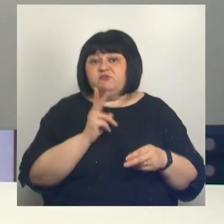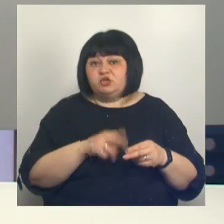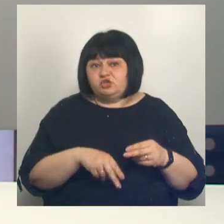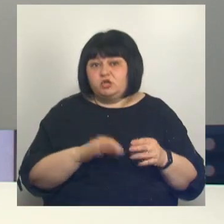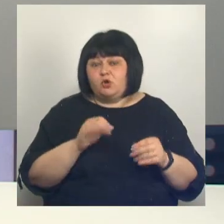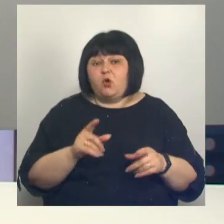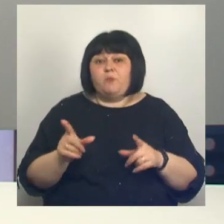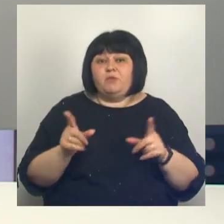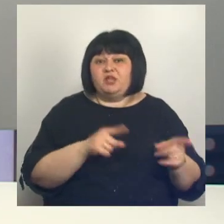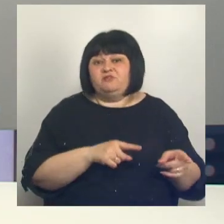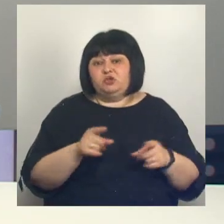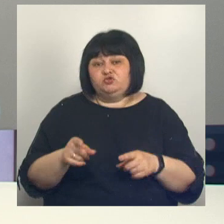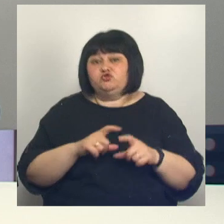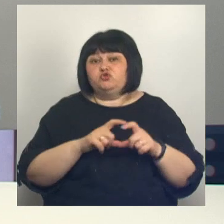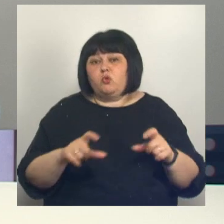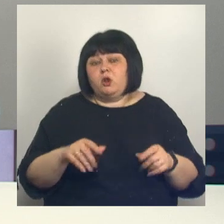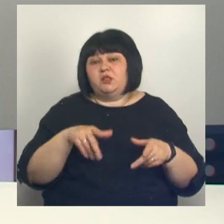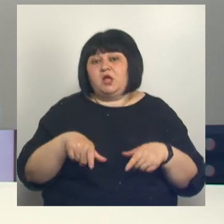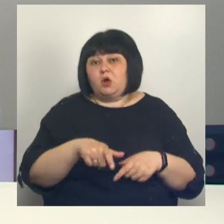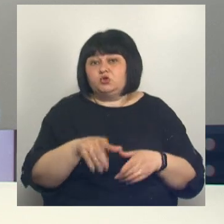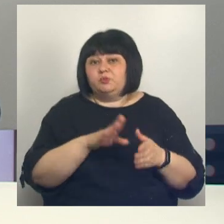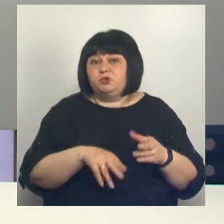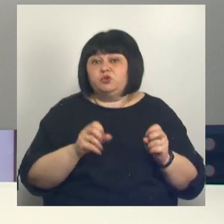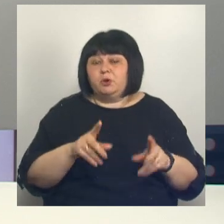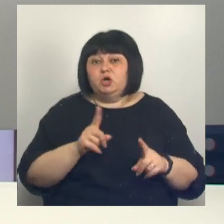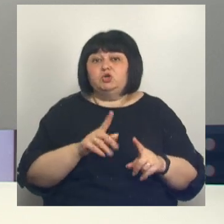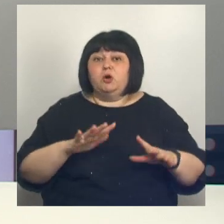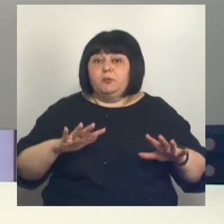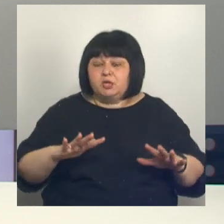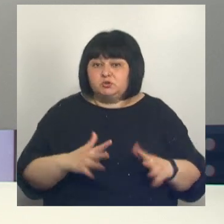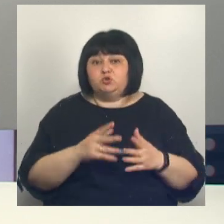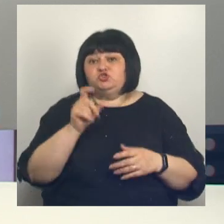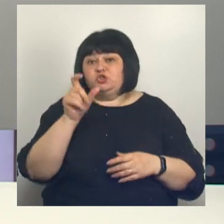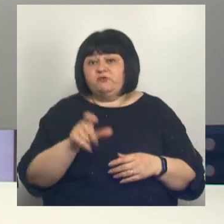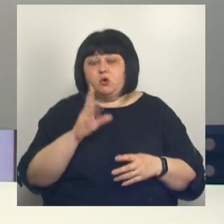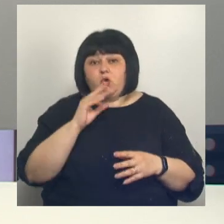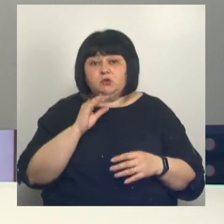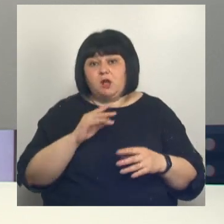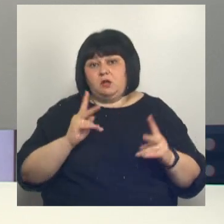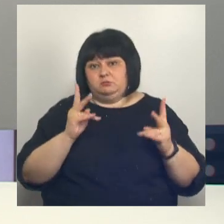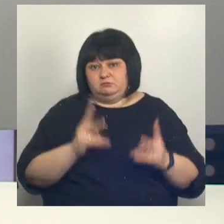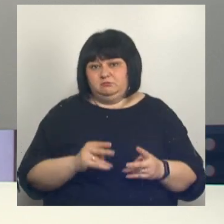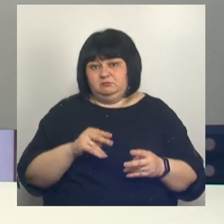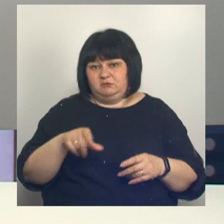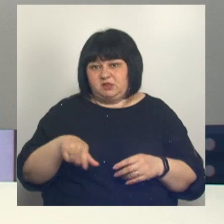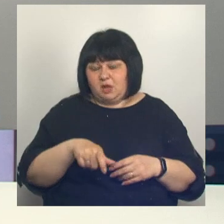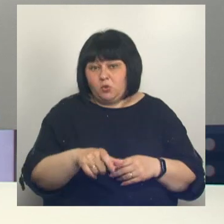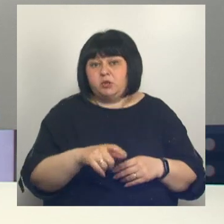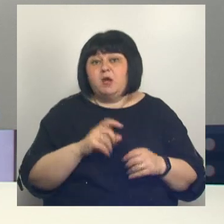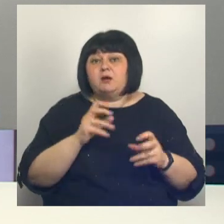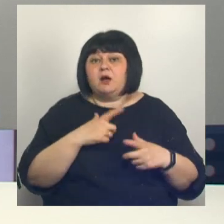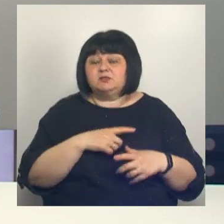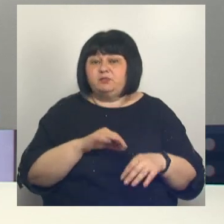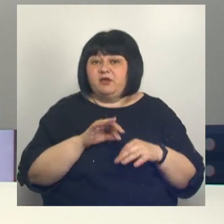передвижной школе дорожной безопасности. Что происходит с человеком во время дорожно-транспортного происшествия и как вести себя в этот момент.